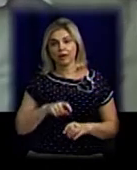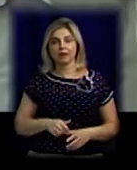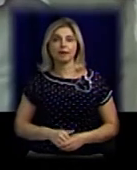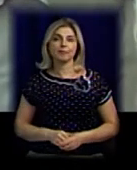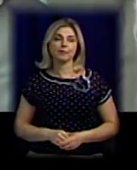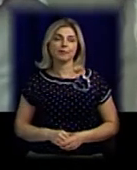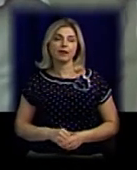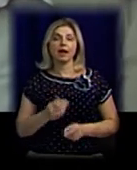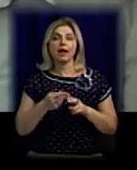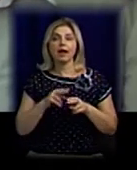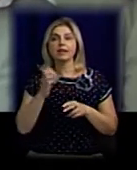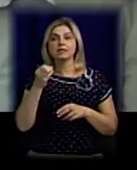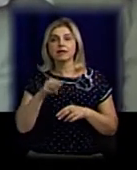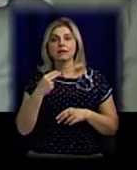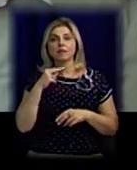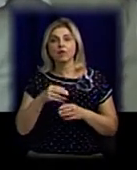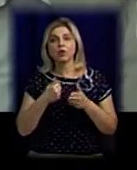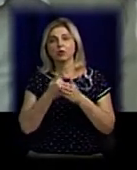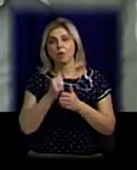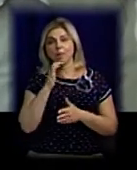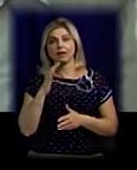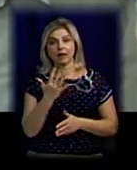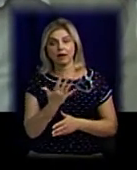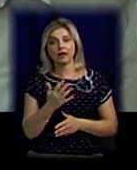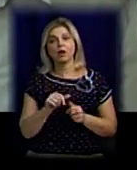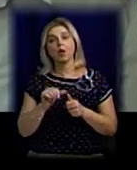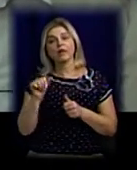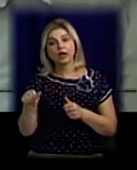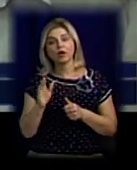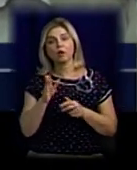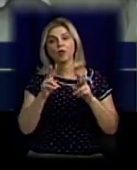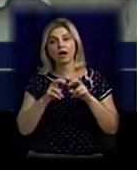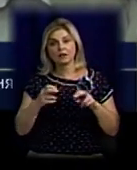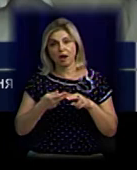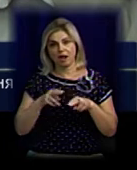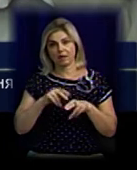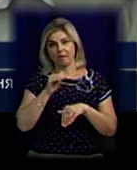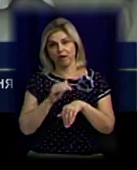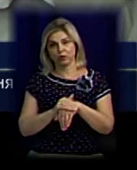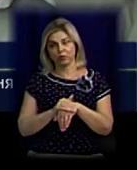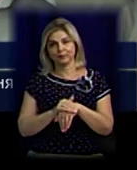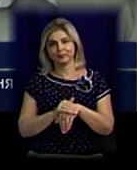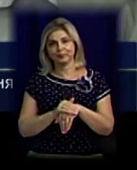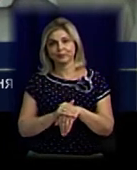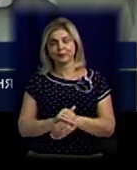«Кваліфікація статті передбачає позбавлення волі до 5 років. Тобто окремо розслідуватися по даному факту – кримінальне провадження.